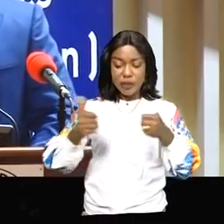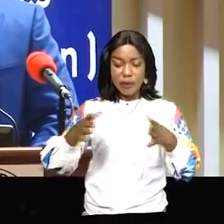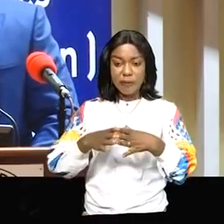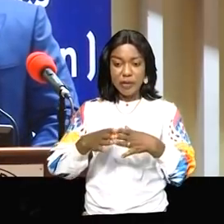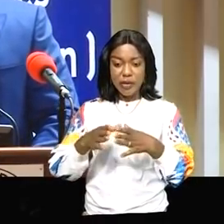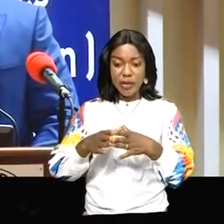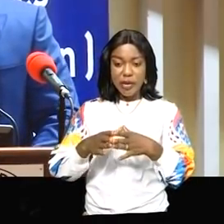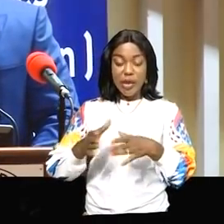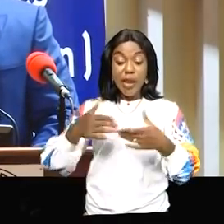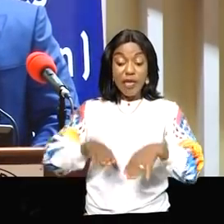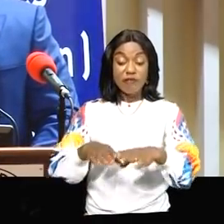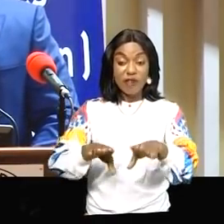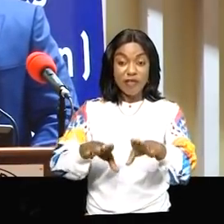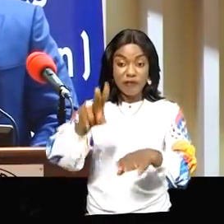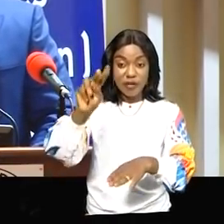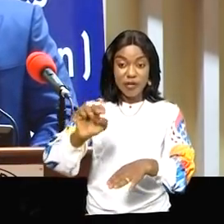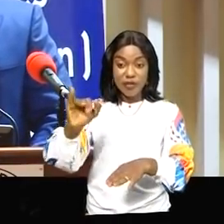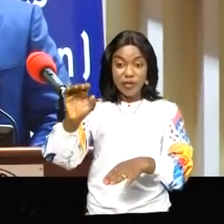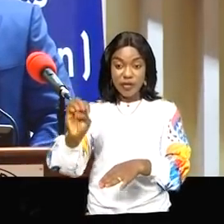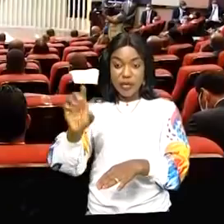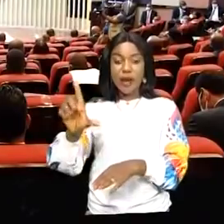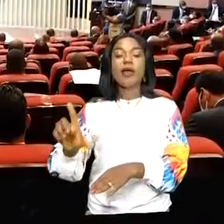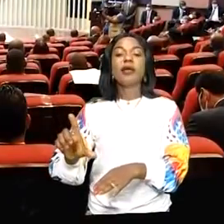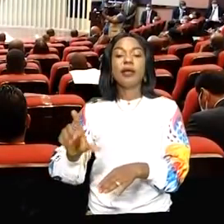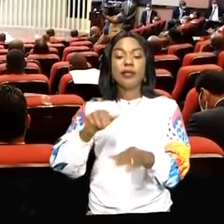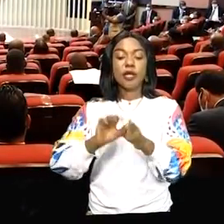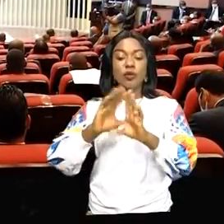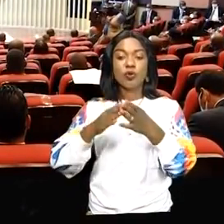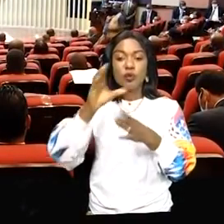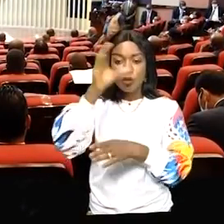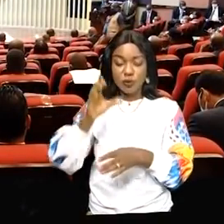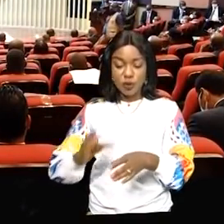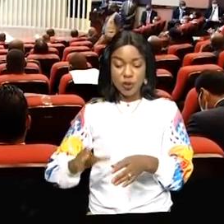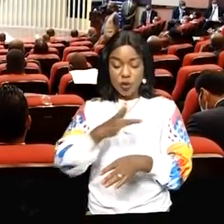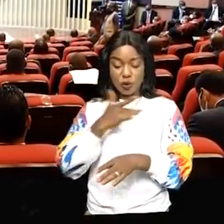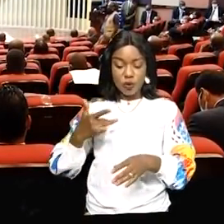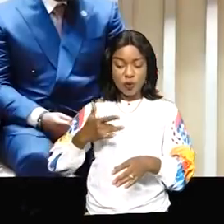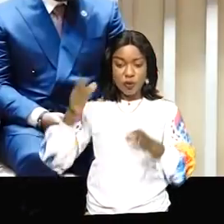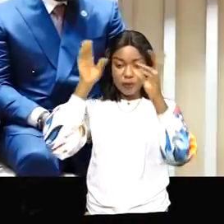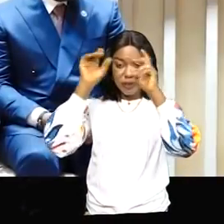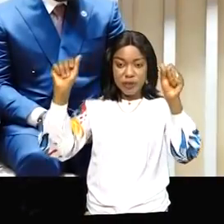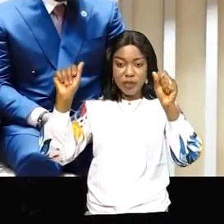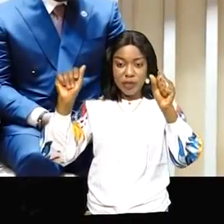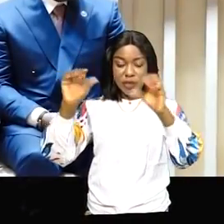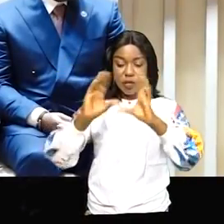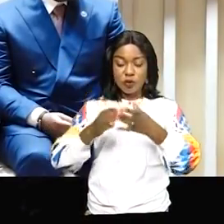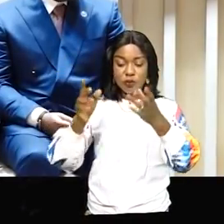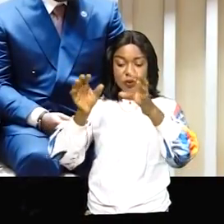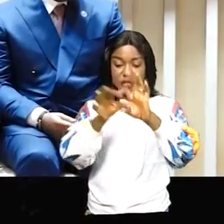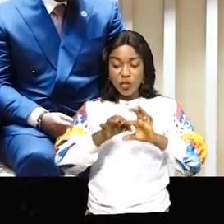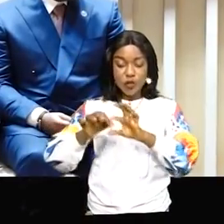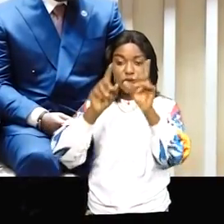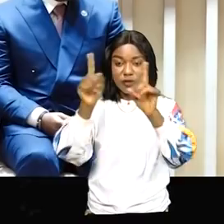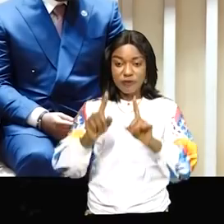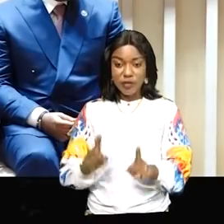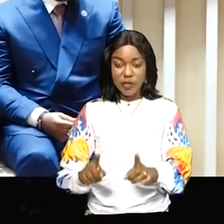consolidation de la paix dans tout le continent. Au nom du président de la commission de l'Union africaine, le commissaire politique, paix